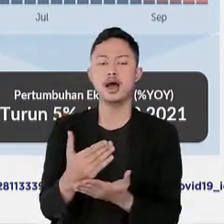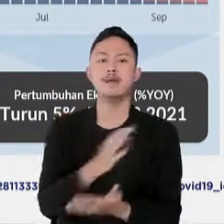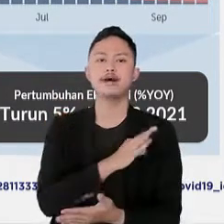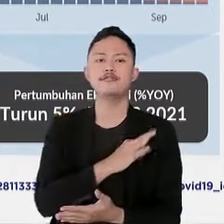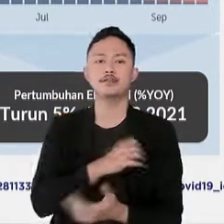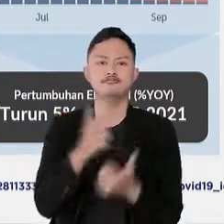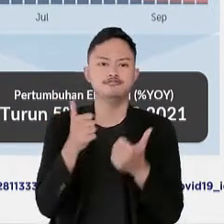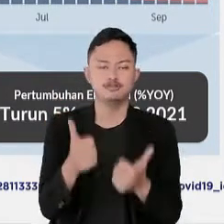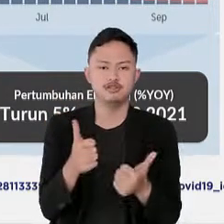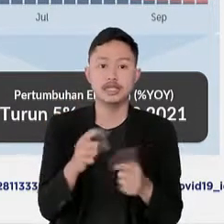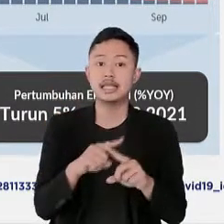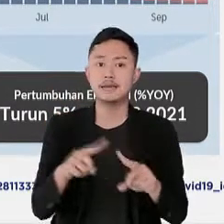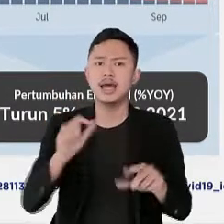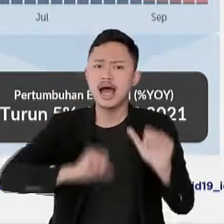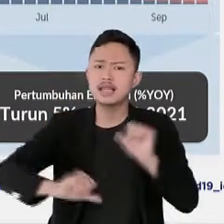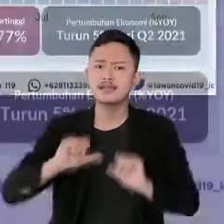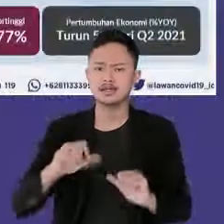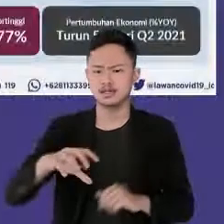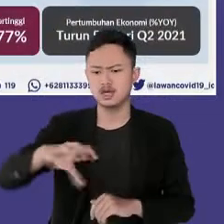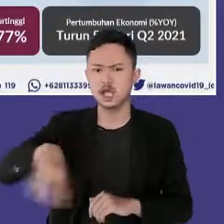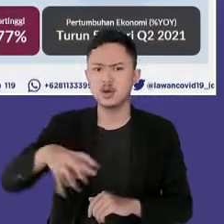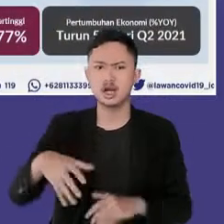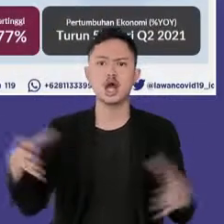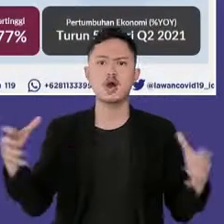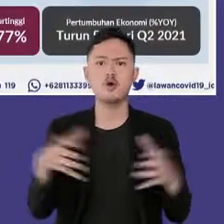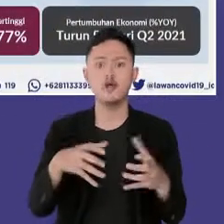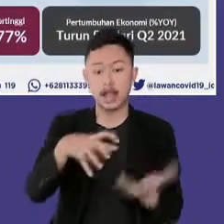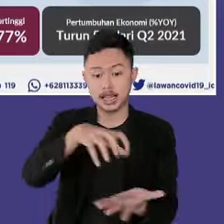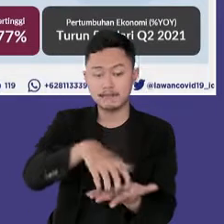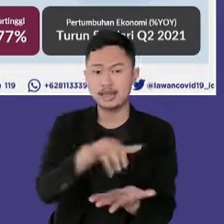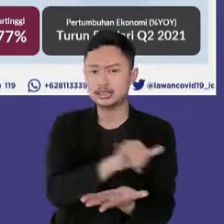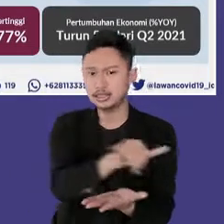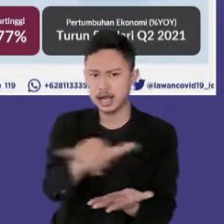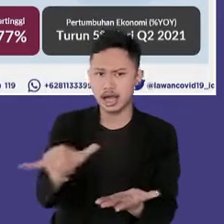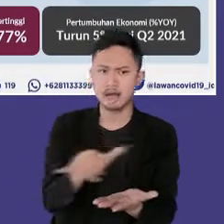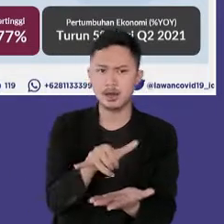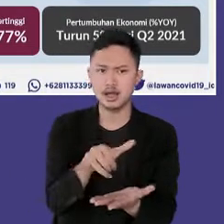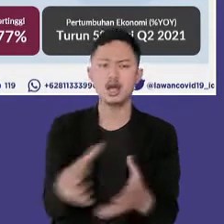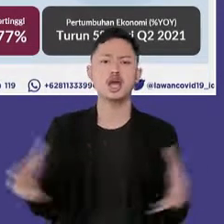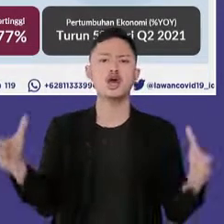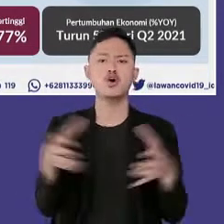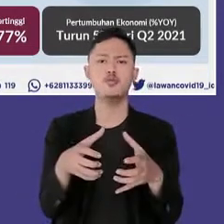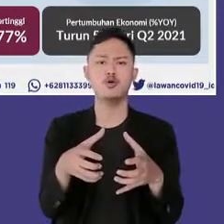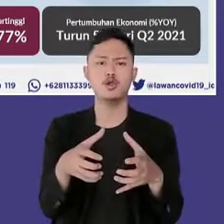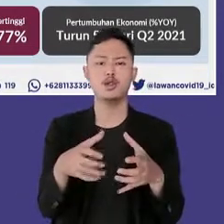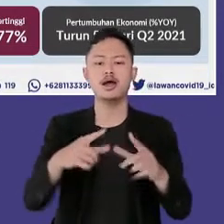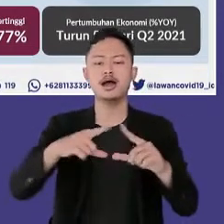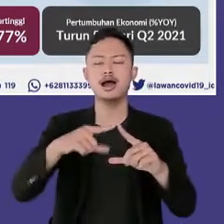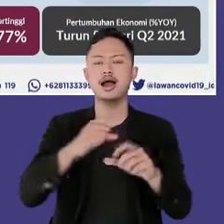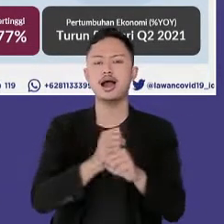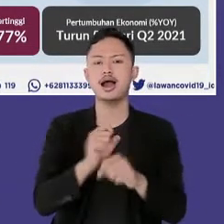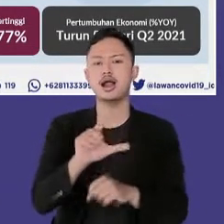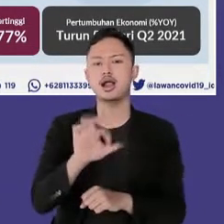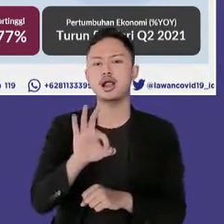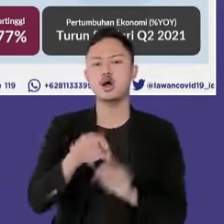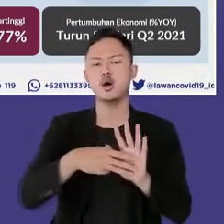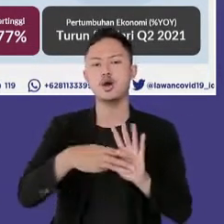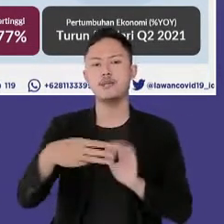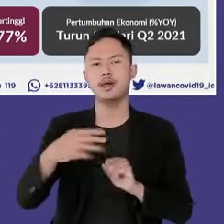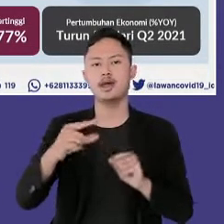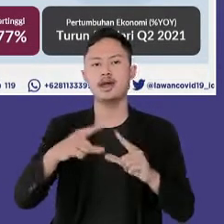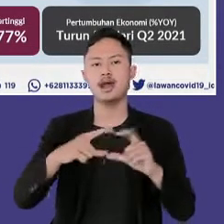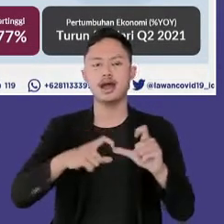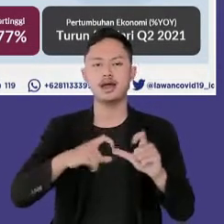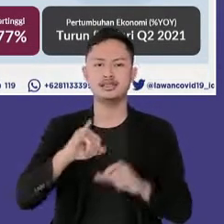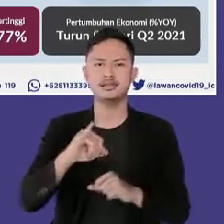namun kegiatan berkumpul bersama keluarga pada satu wilayah yang sama atau wilayah aglomerasi tetap dilakukan